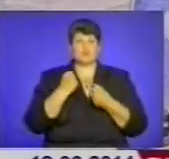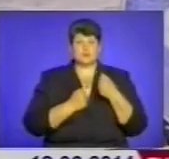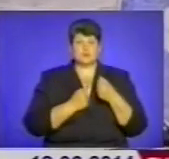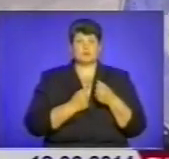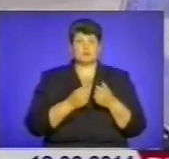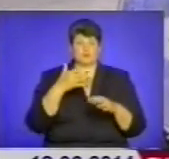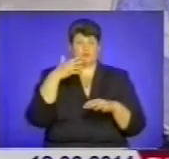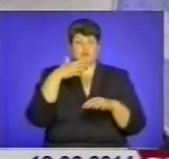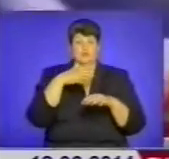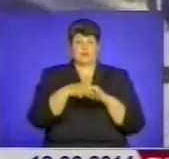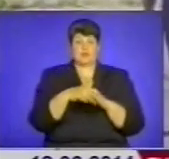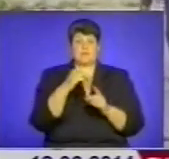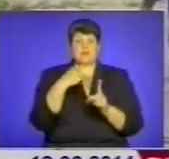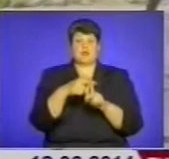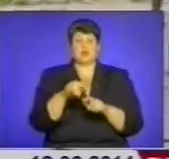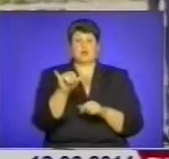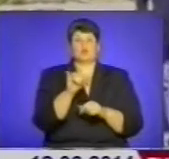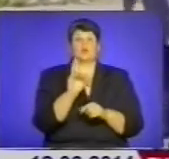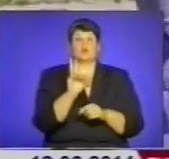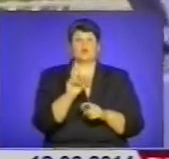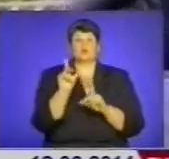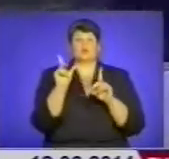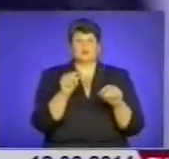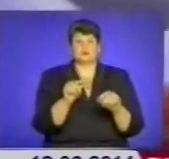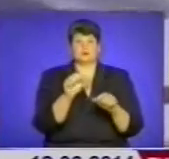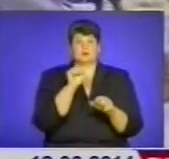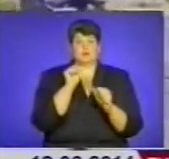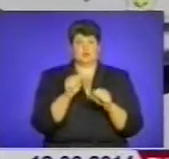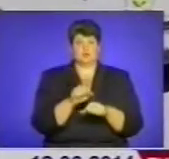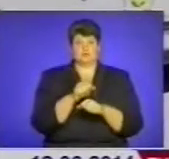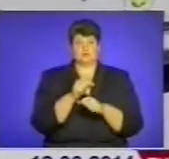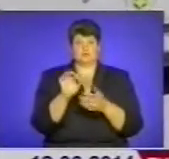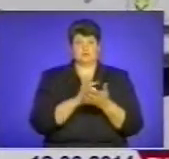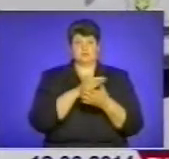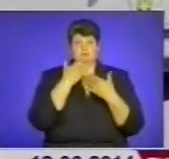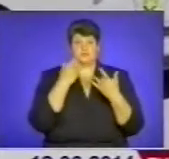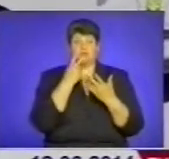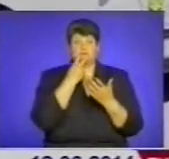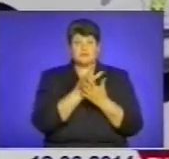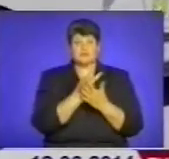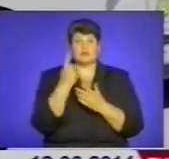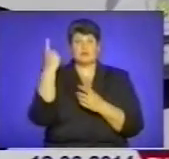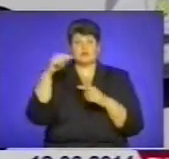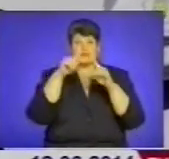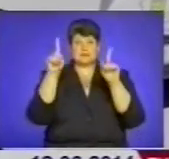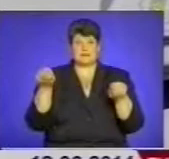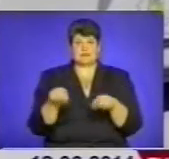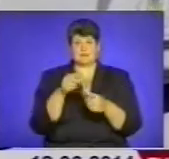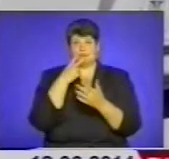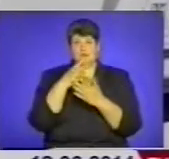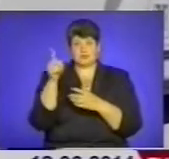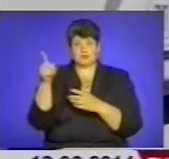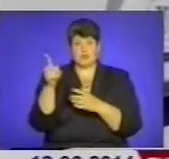зорієнтуватися на перехресті, куди, кому їхати, можуть не одразу. Бачите, от дивіться, там один знак, знімали той знак?